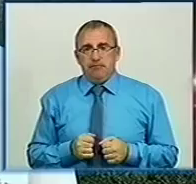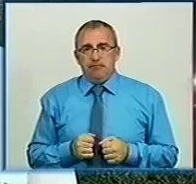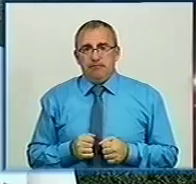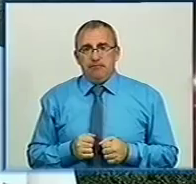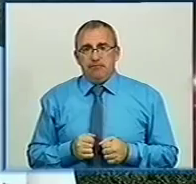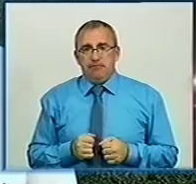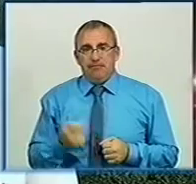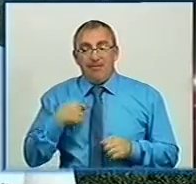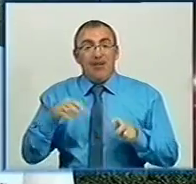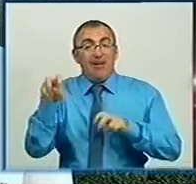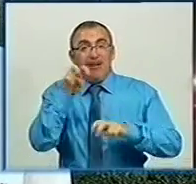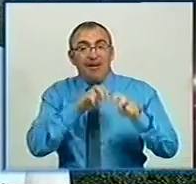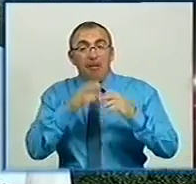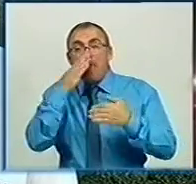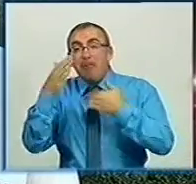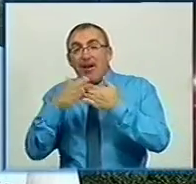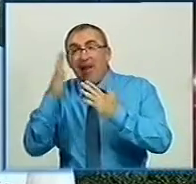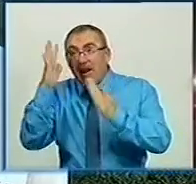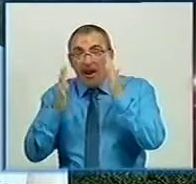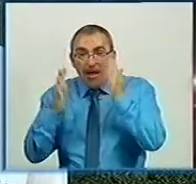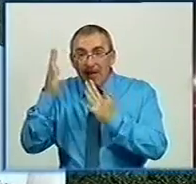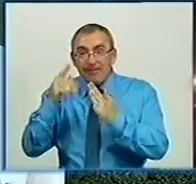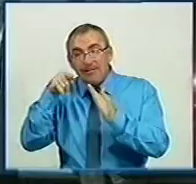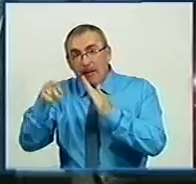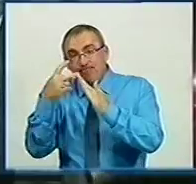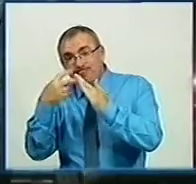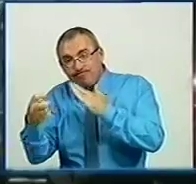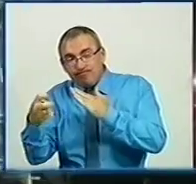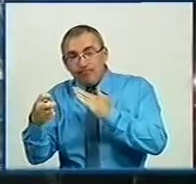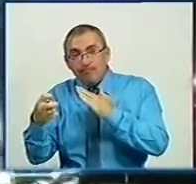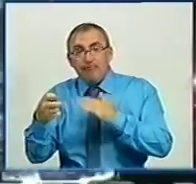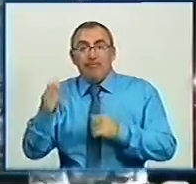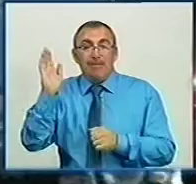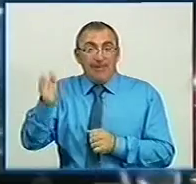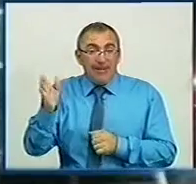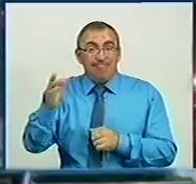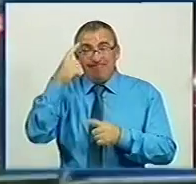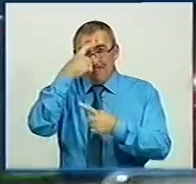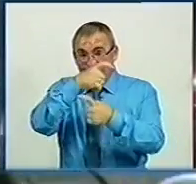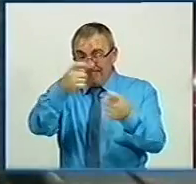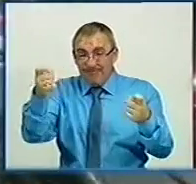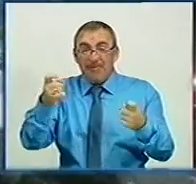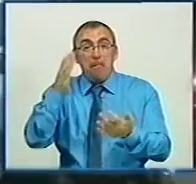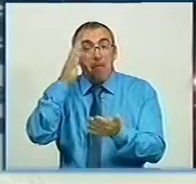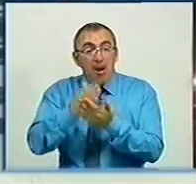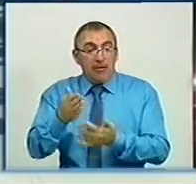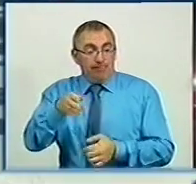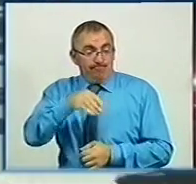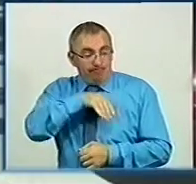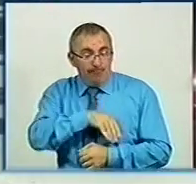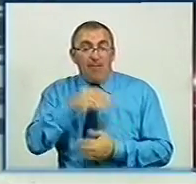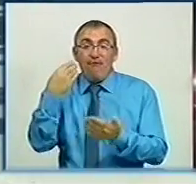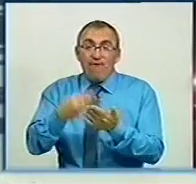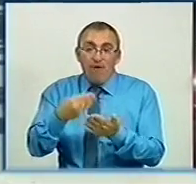Просто от я шукав такий найближчий лісочок і там ночував. Всім автостопникам Сергій радить мати при собі валюту.